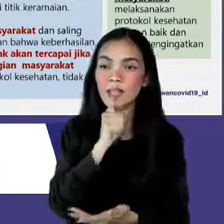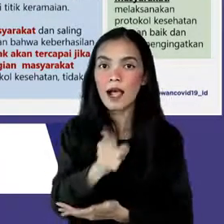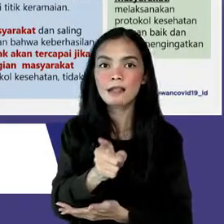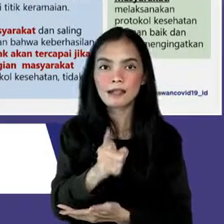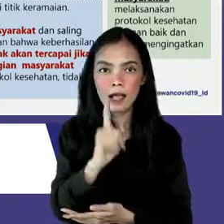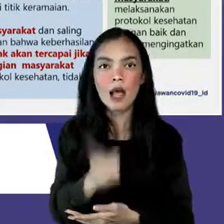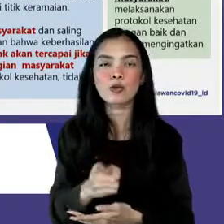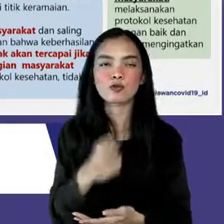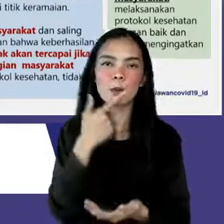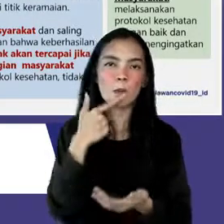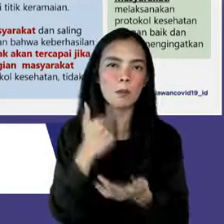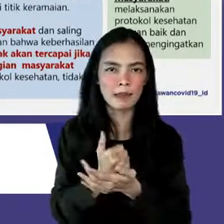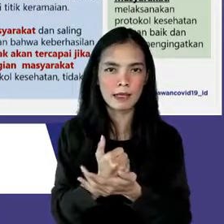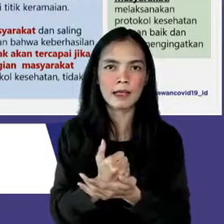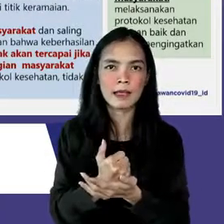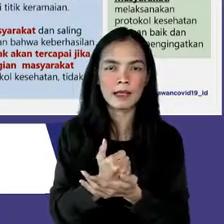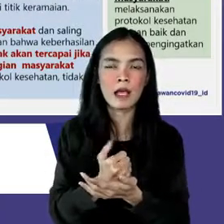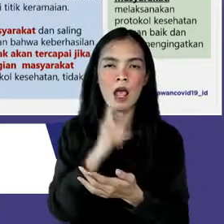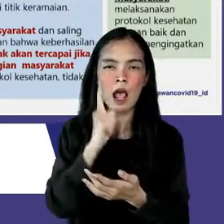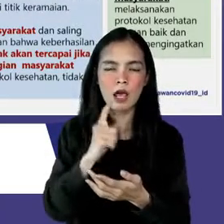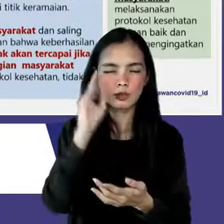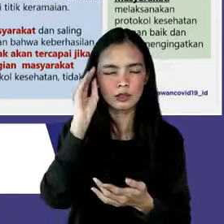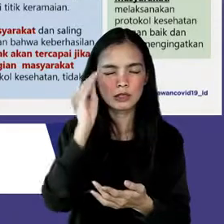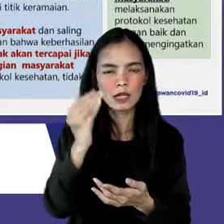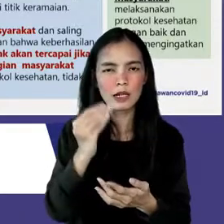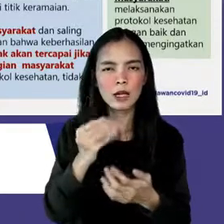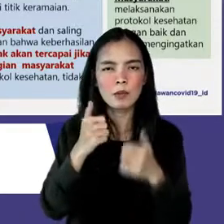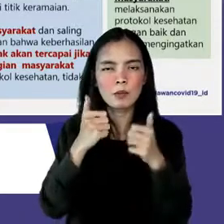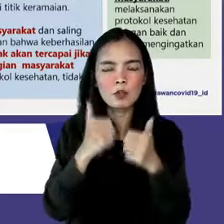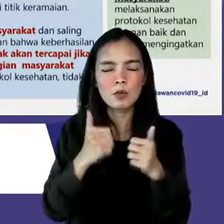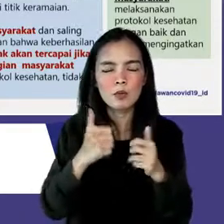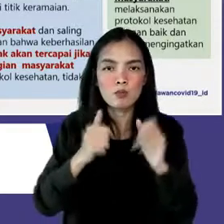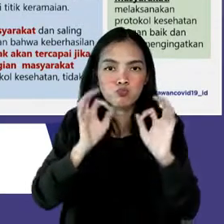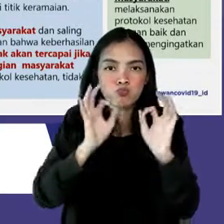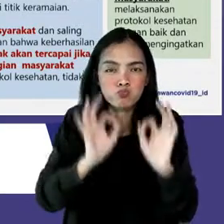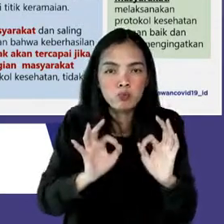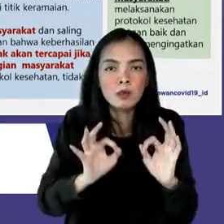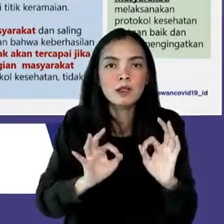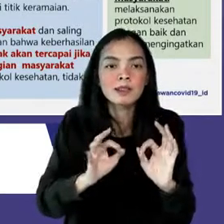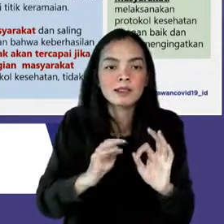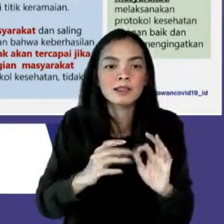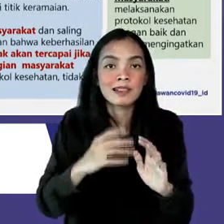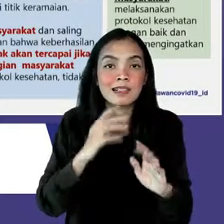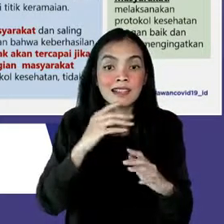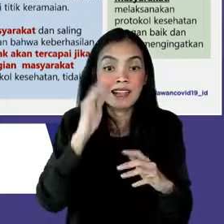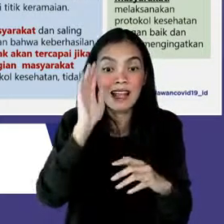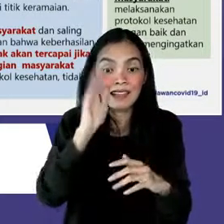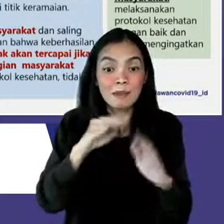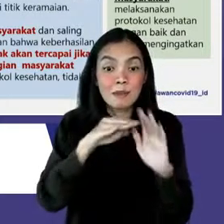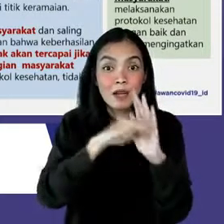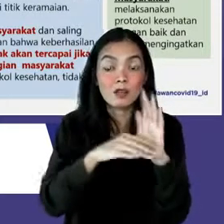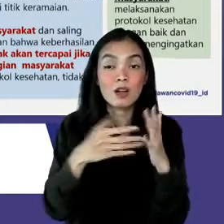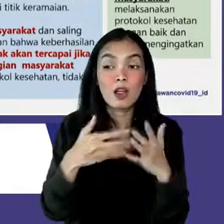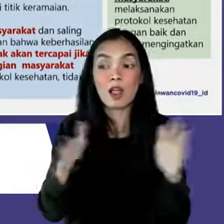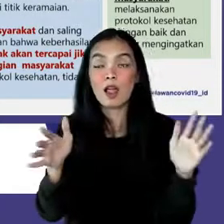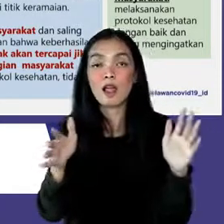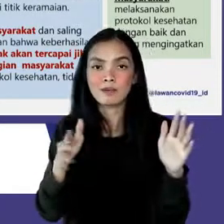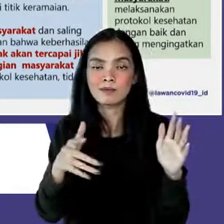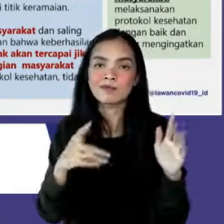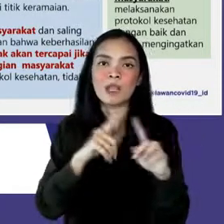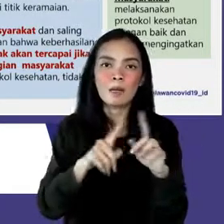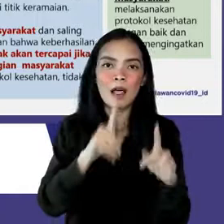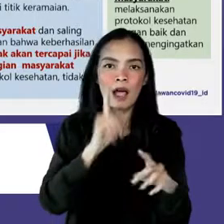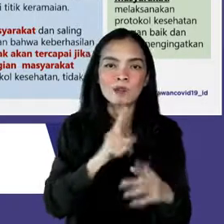penting yang perlu direncanakan dengan matang pelaksanaannya sebelum relaksasi dilakukan. Lebih dari itu,